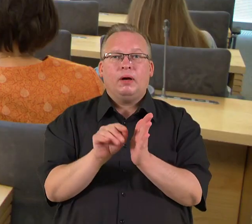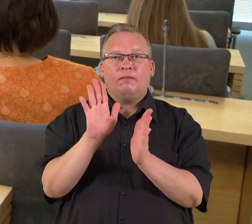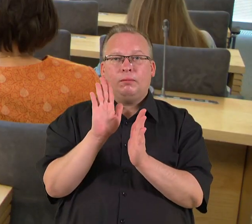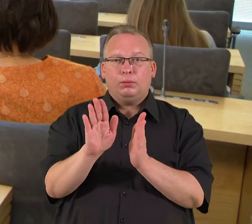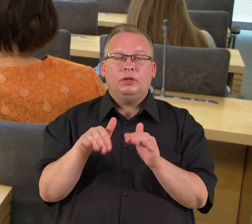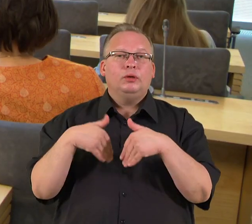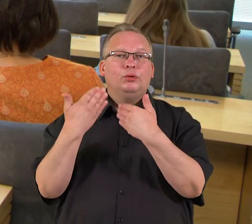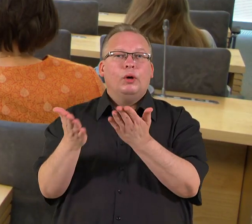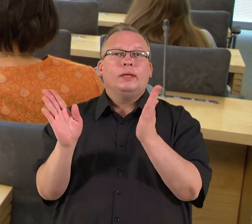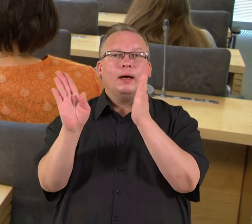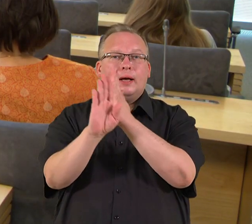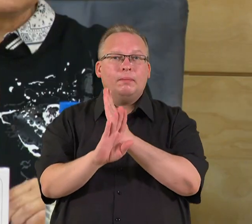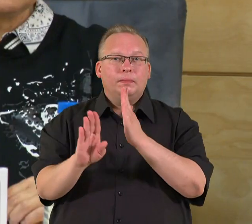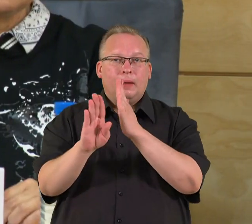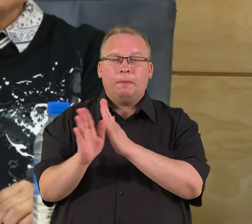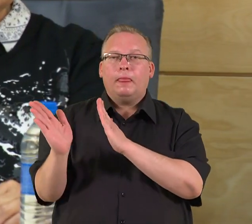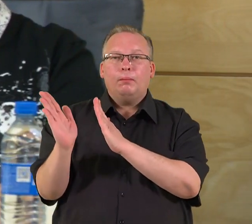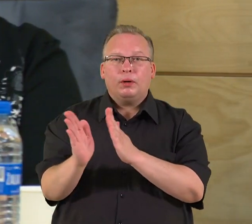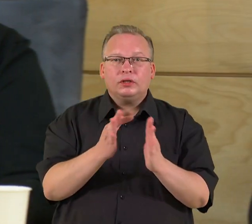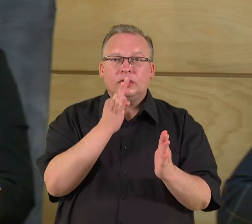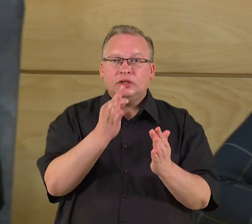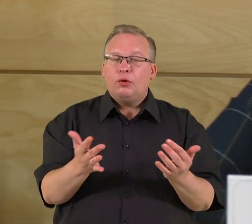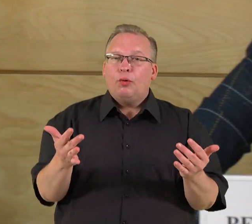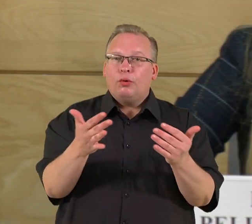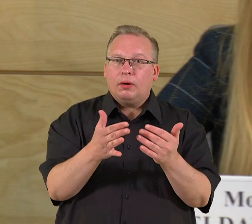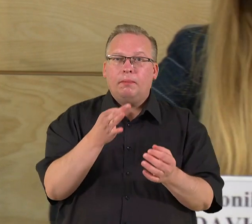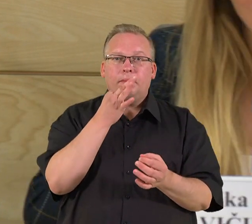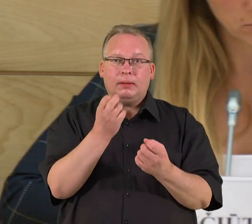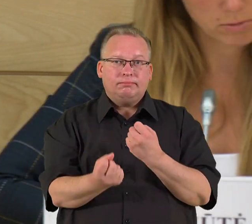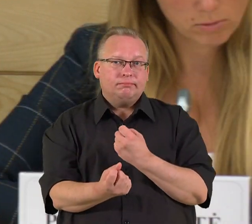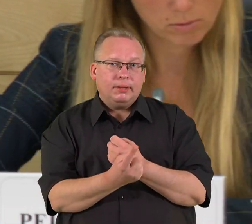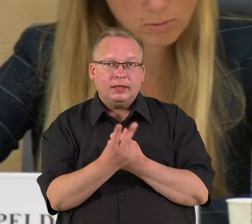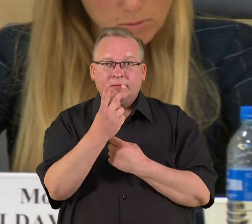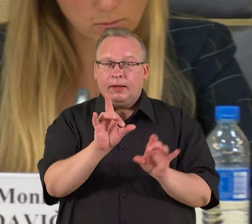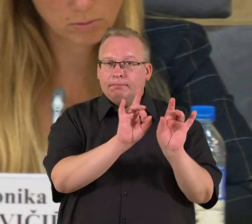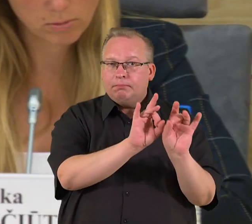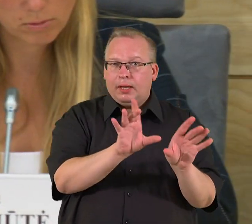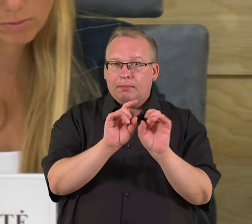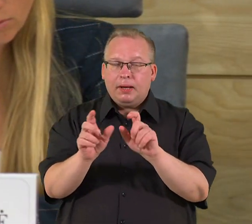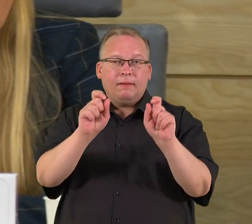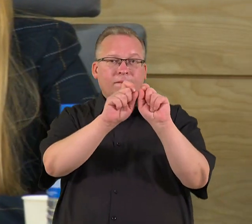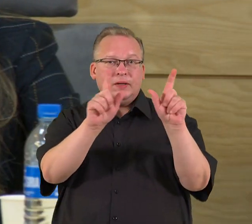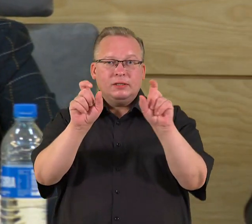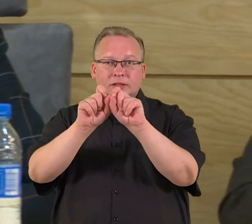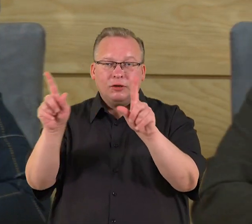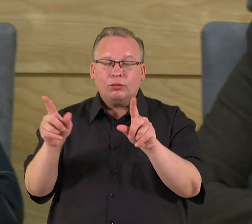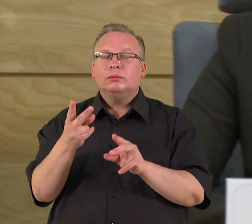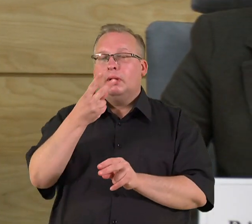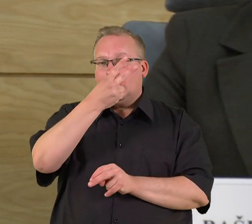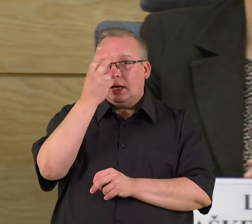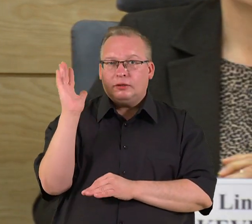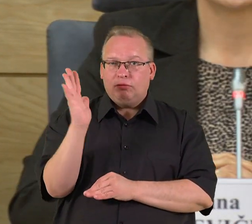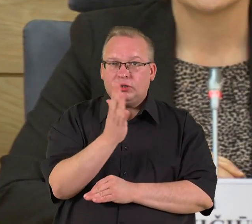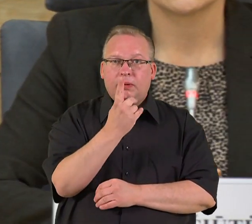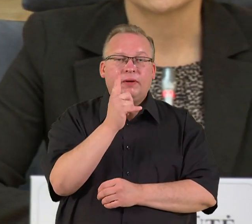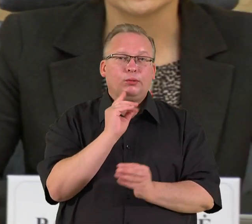atiduoto gamtai. Proceso metu, kaip sako, rengėjai išriškėjo dvi iš esmės skirtingos vizijos Lietuvos miškams. Viena